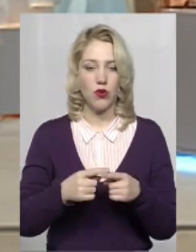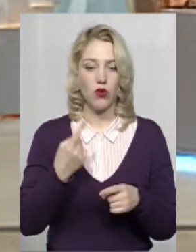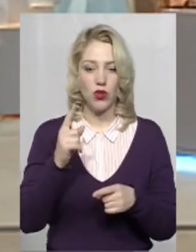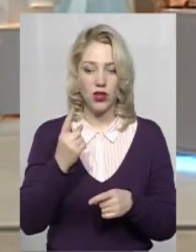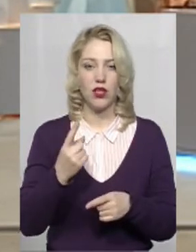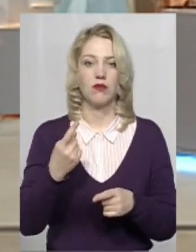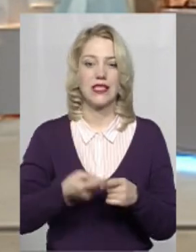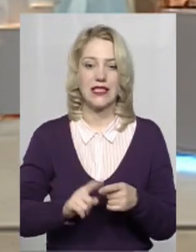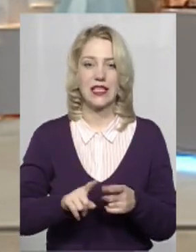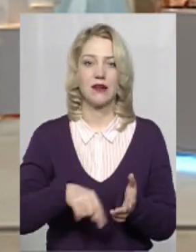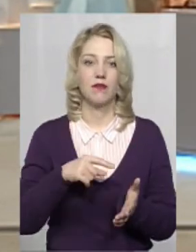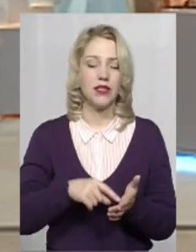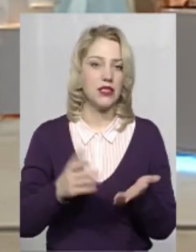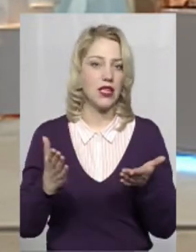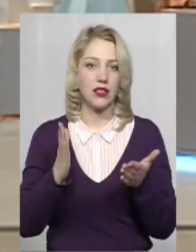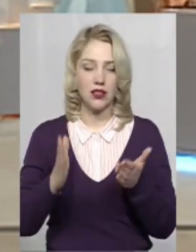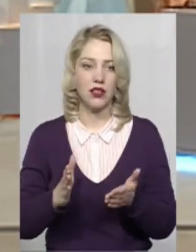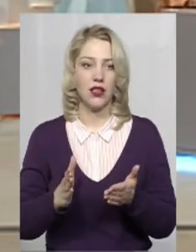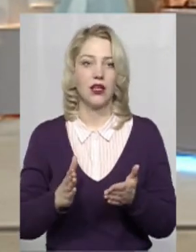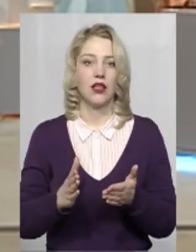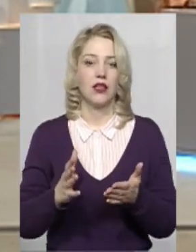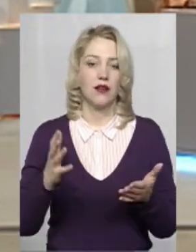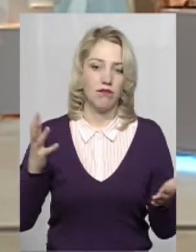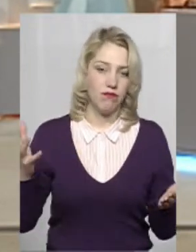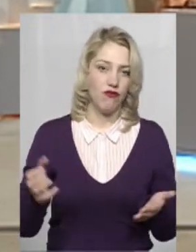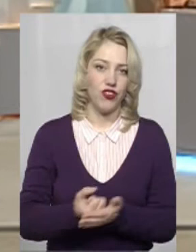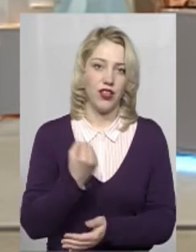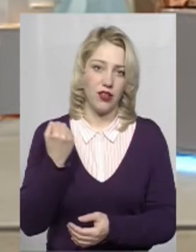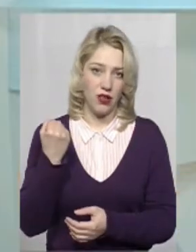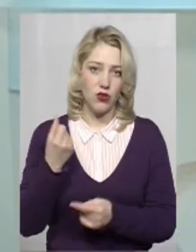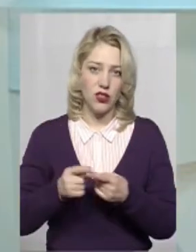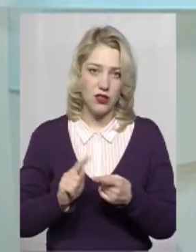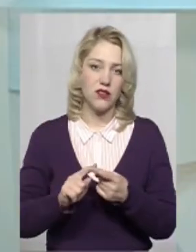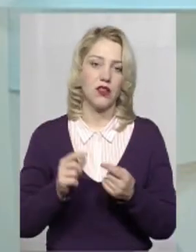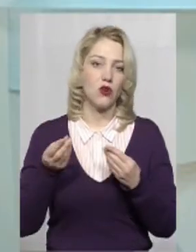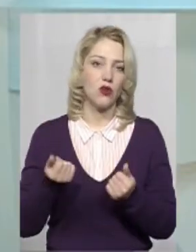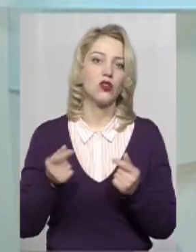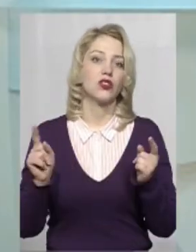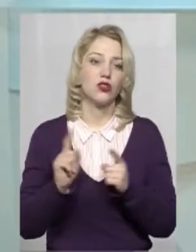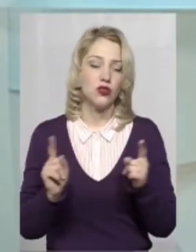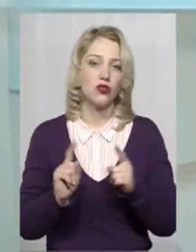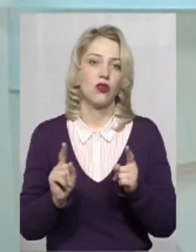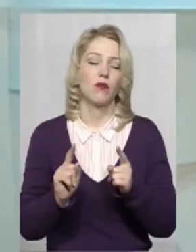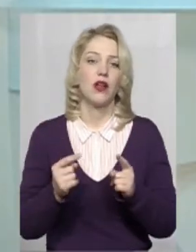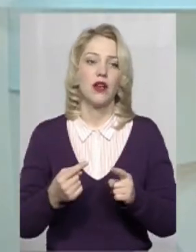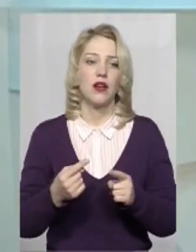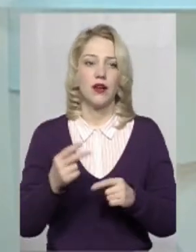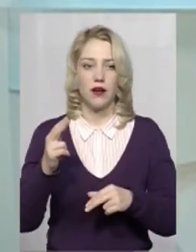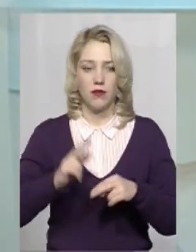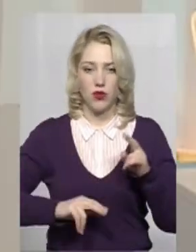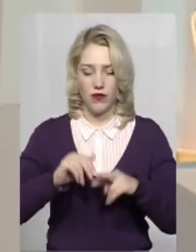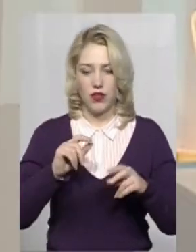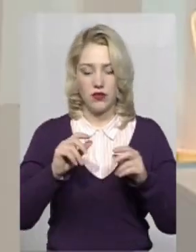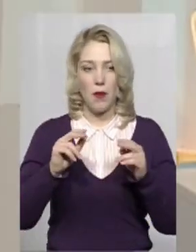міст, які подадуться, які виграють знову ж таки ці кошти для того, щоб продовжити будівництво палаців